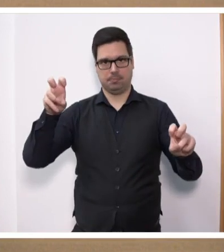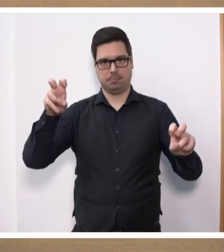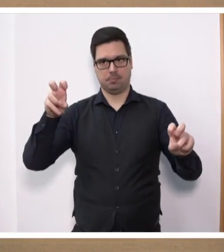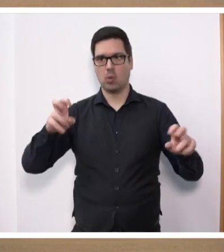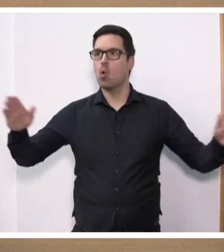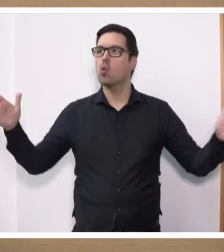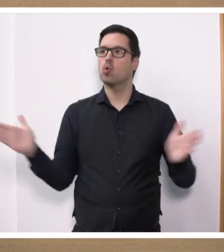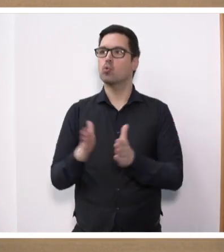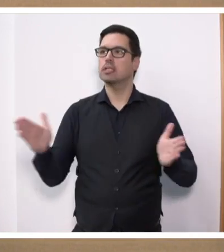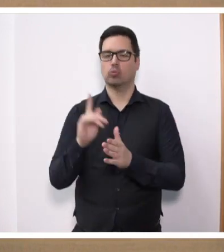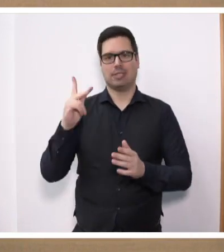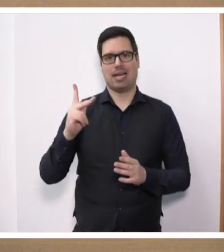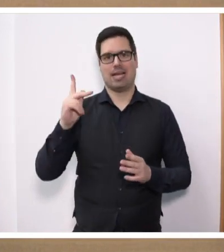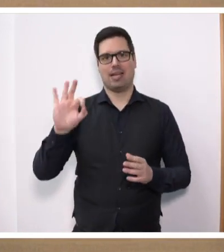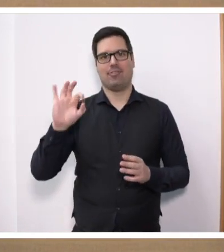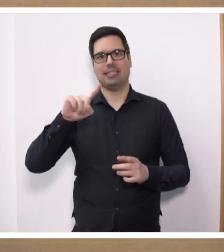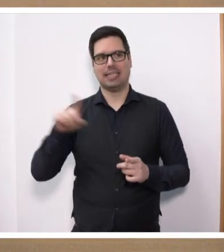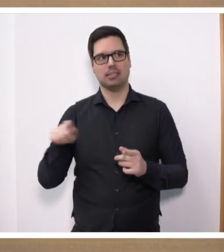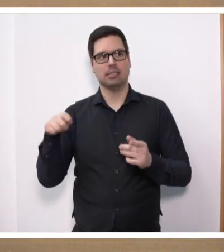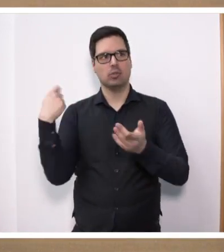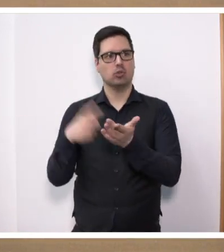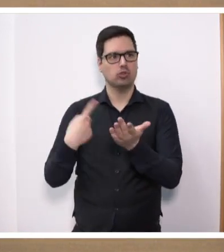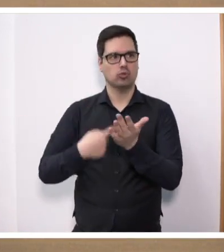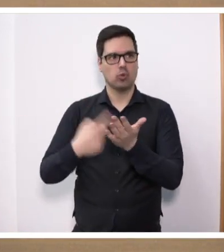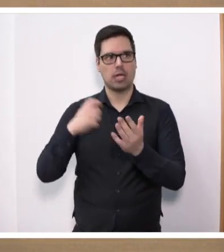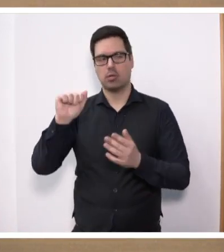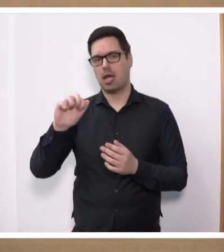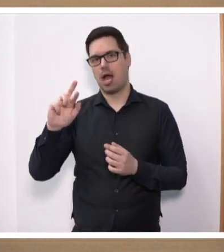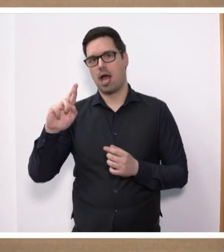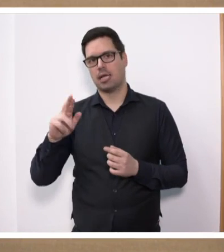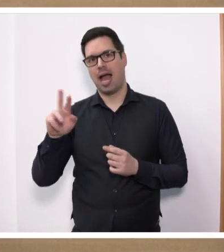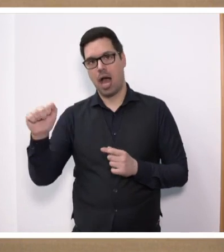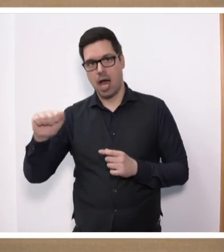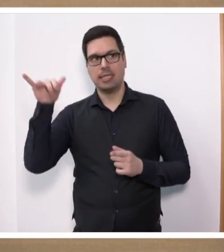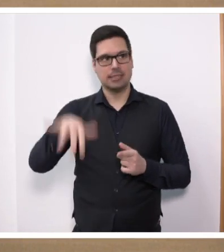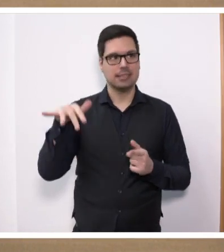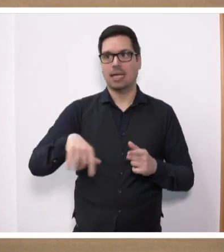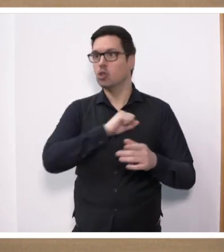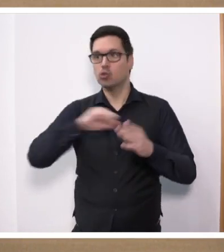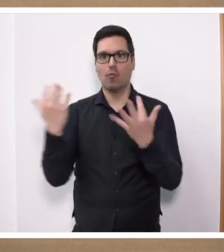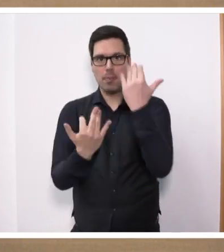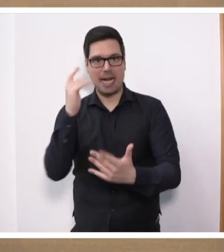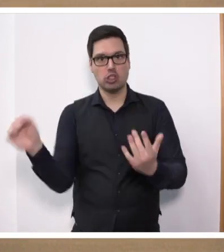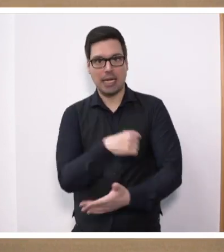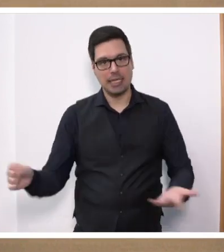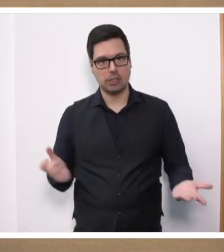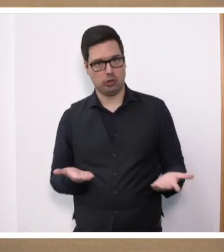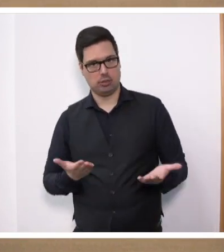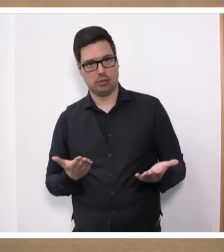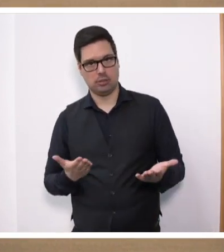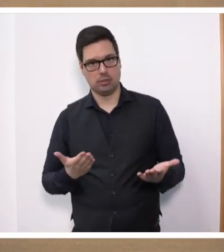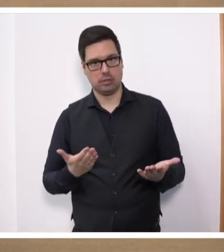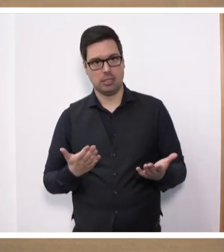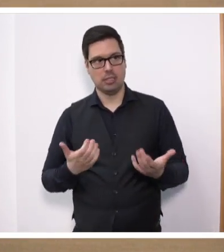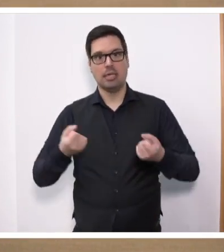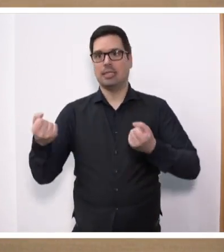die Kürzungen bei der Kfz-Steuer und Agrardiesel waren unfair. Die Landwirte konnten das von jetzt auf gleich so nicht einkalkulieren. Der Traktor fährt nun mal mit